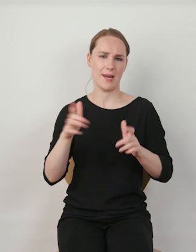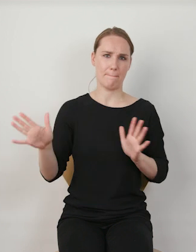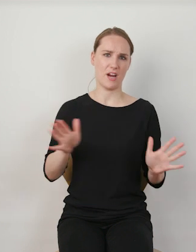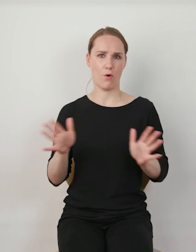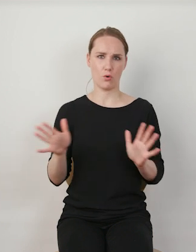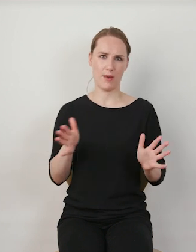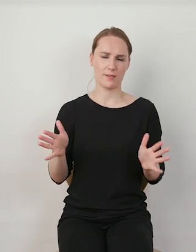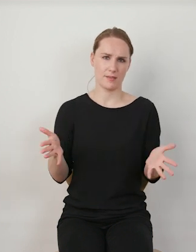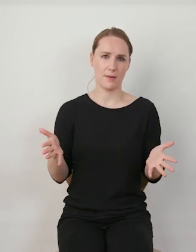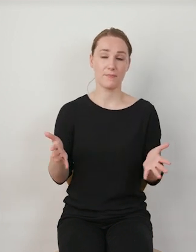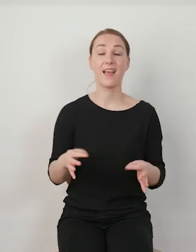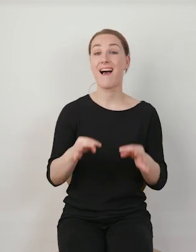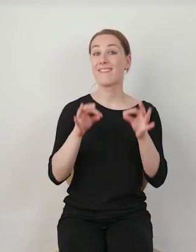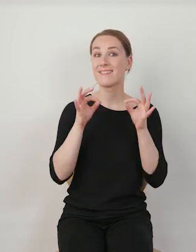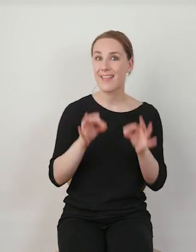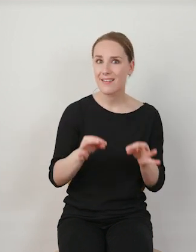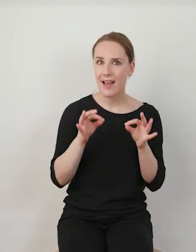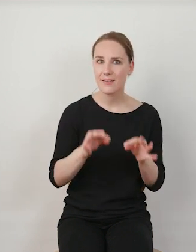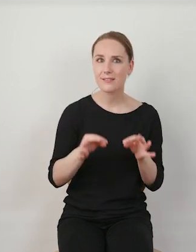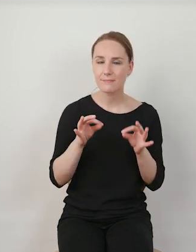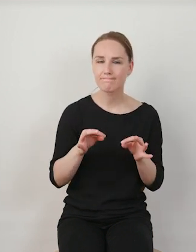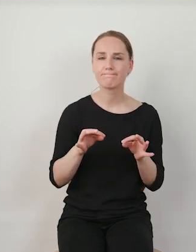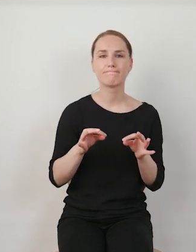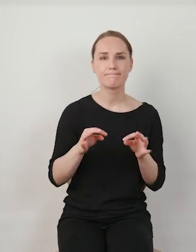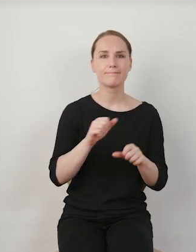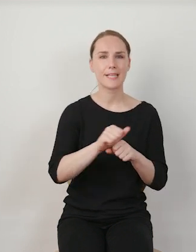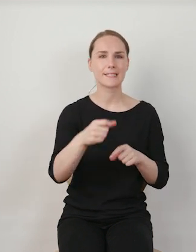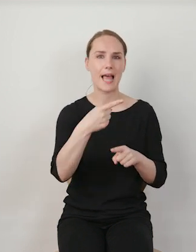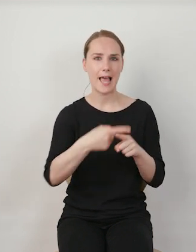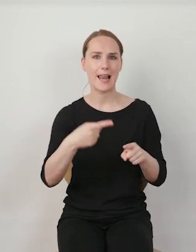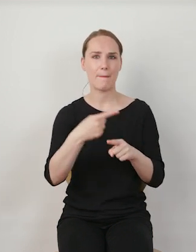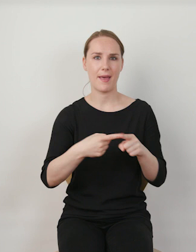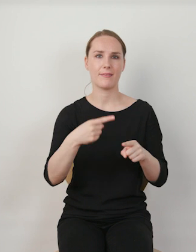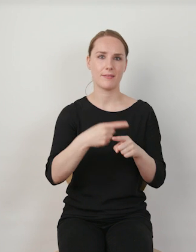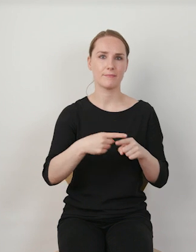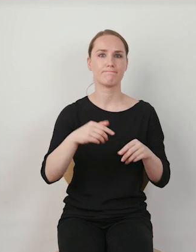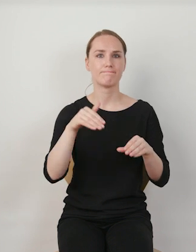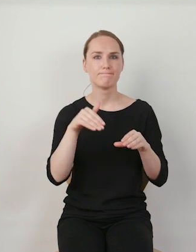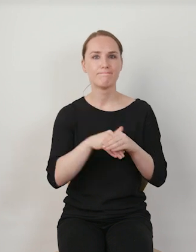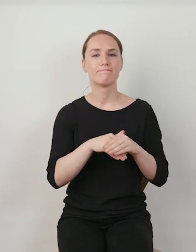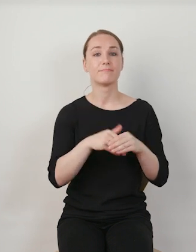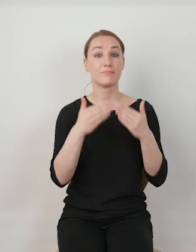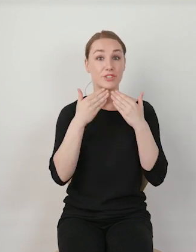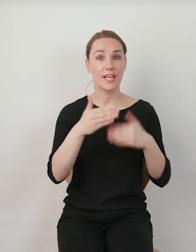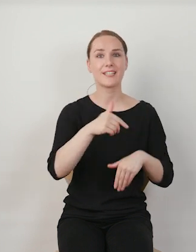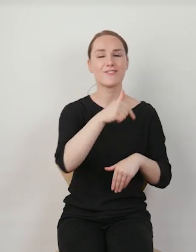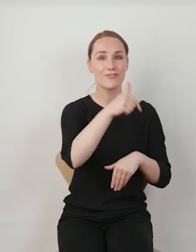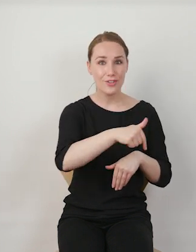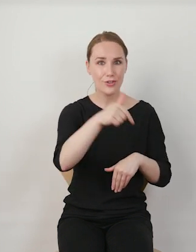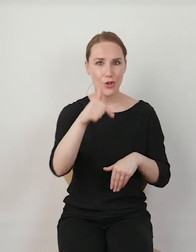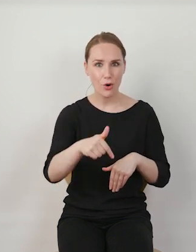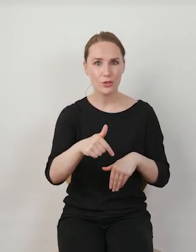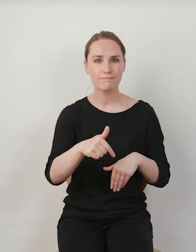rodzaju performance. Natomiast teraz mamy do tego ten element właśnie z mediatyzmu, czyli zapośredniczenia przez